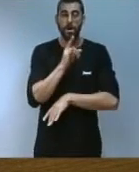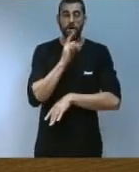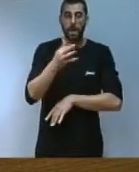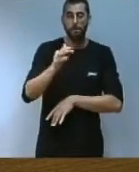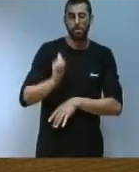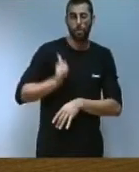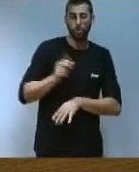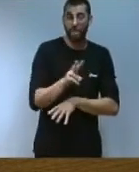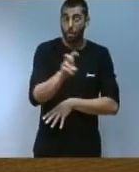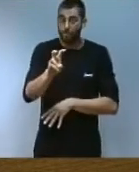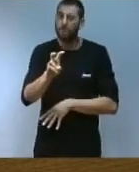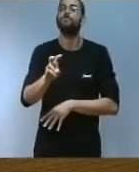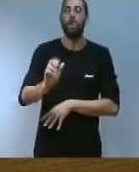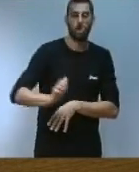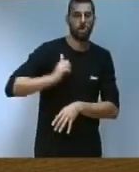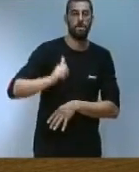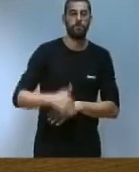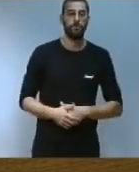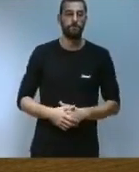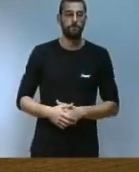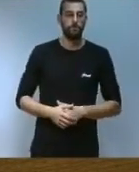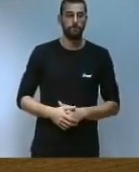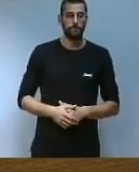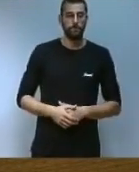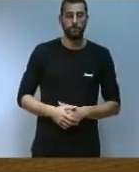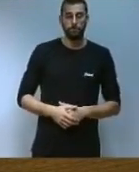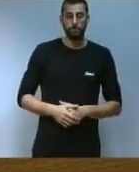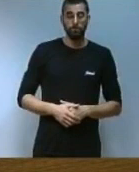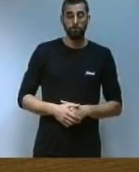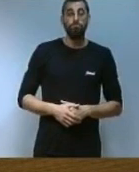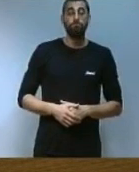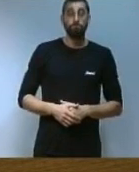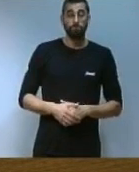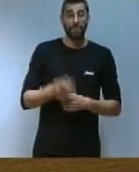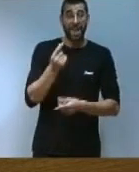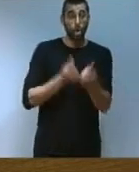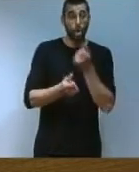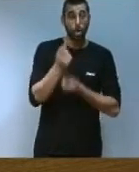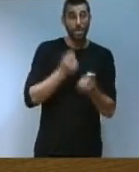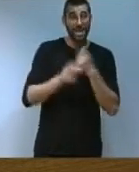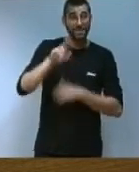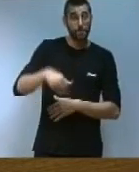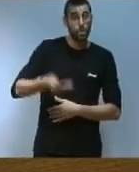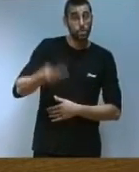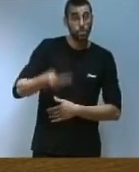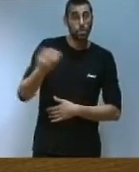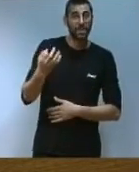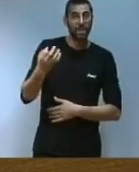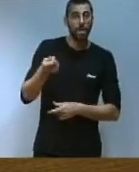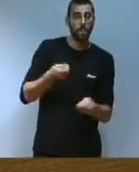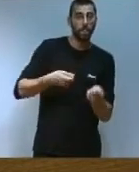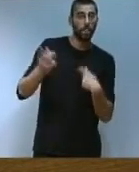que se'ns ofereixen. Altre dels motors claus de la nostra economia és el comerç exterior.